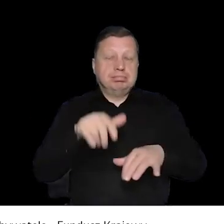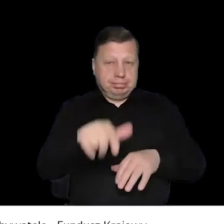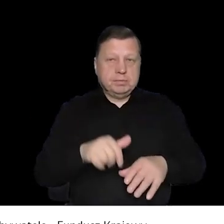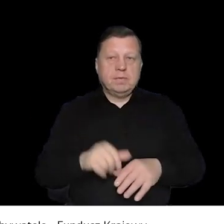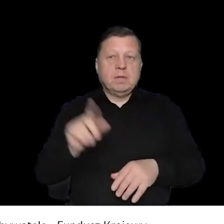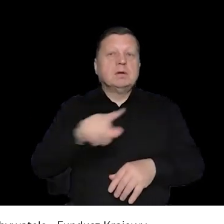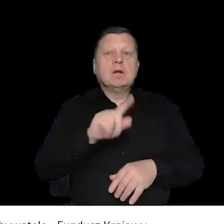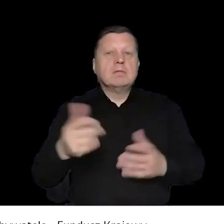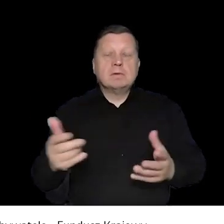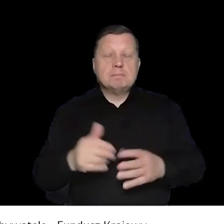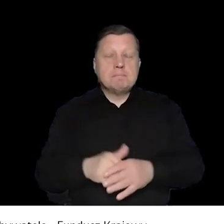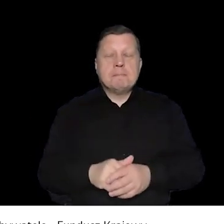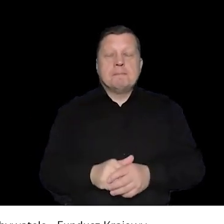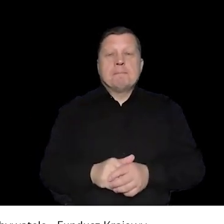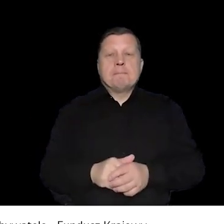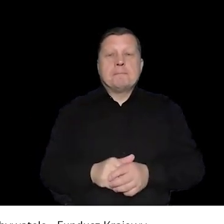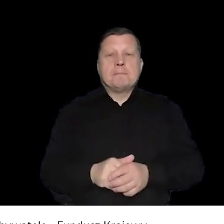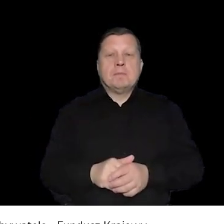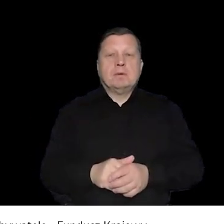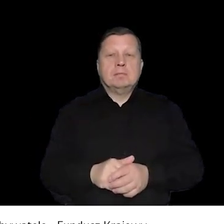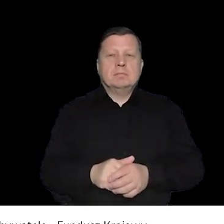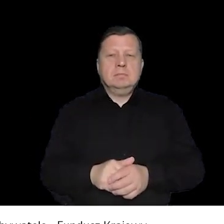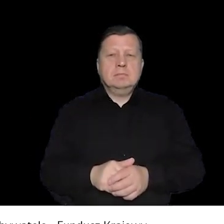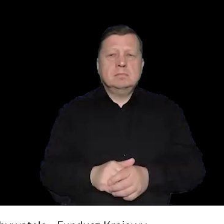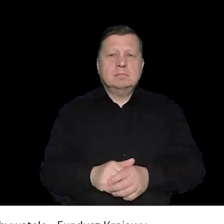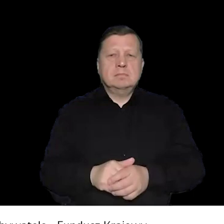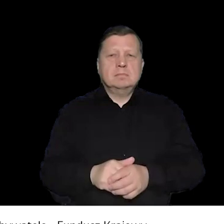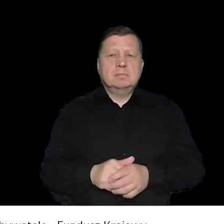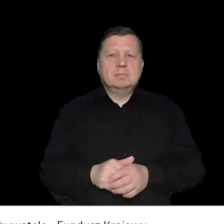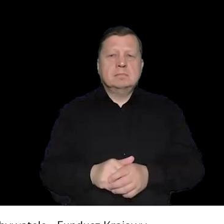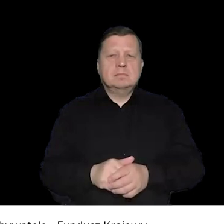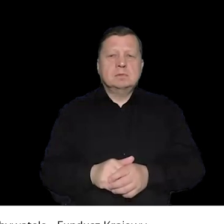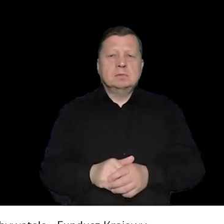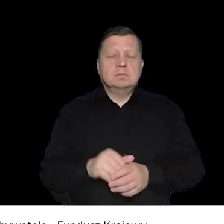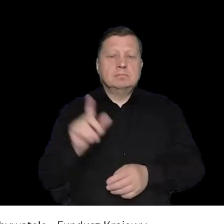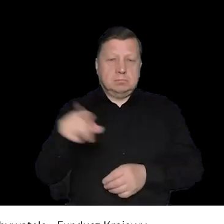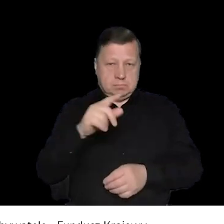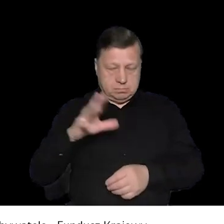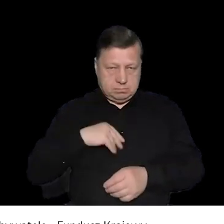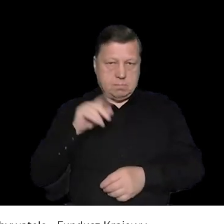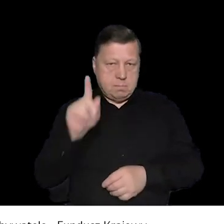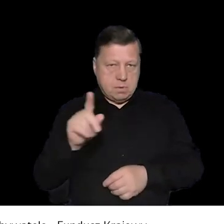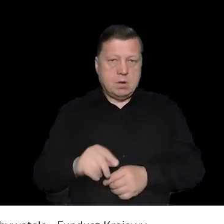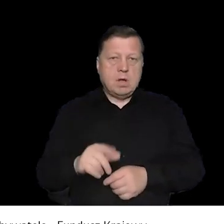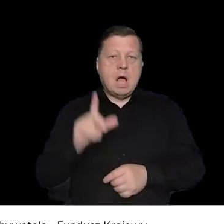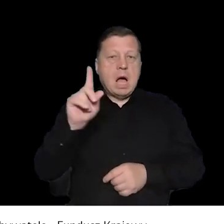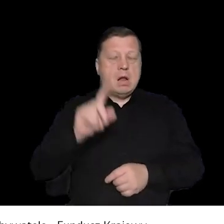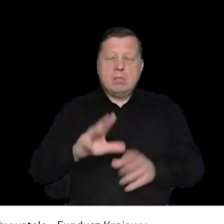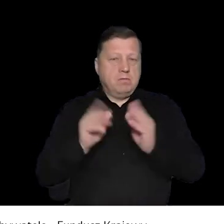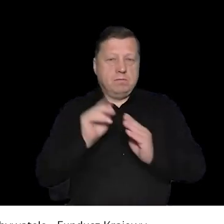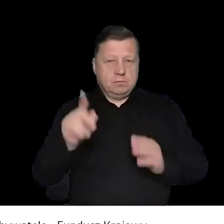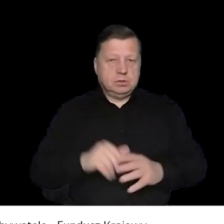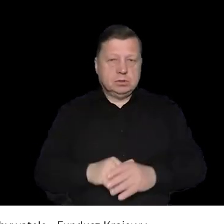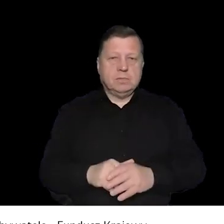Policja, jak powiedziałam, może rozwiązać jedynie zgromadzenie z tego skończenia, że to powiedziałam, zgromadzenie